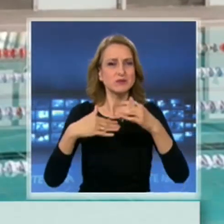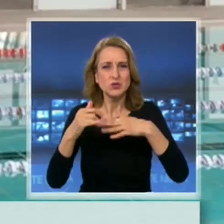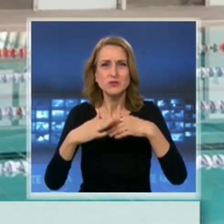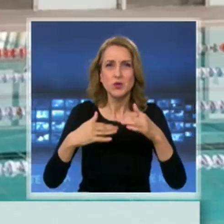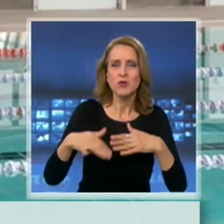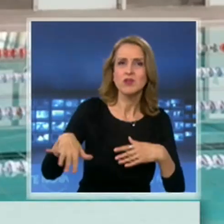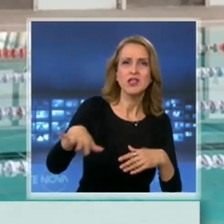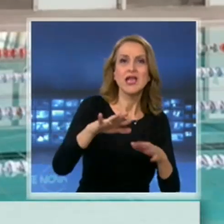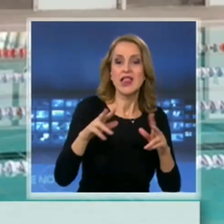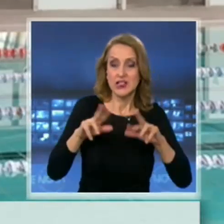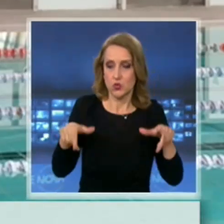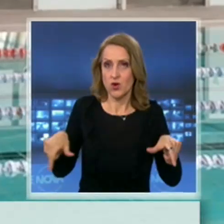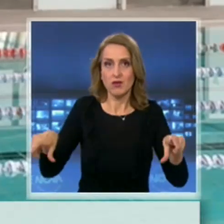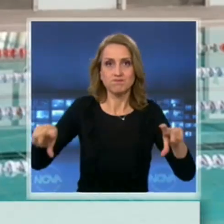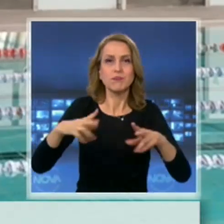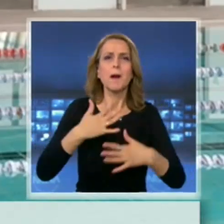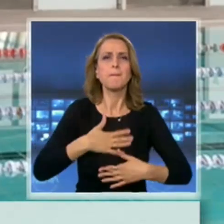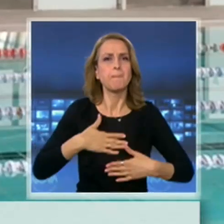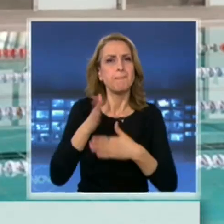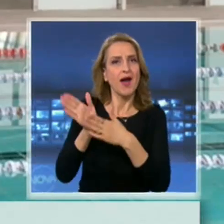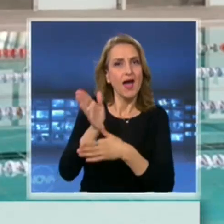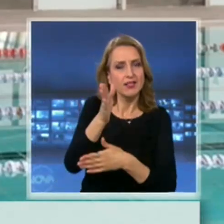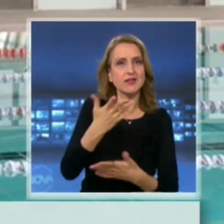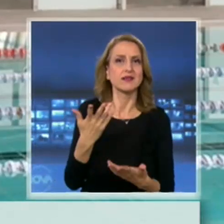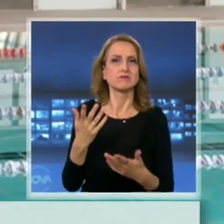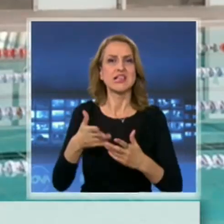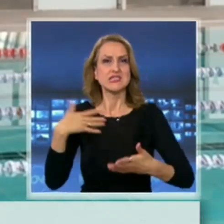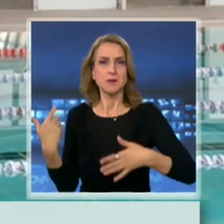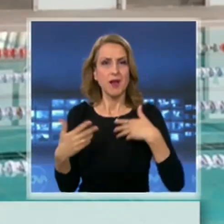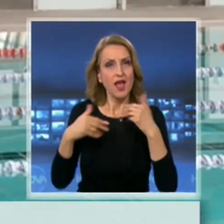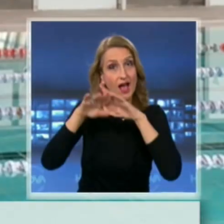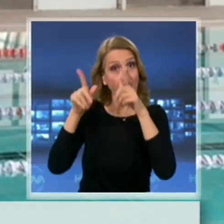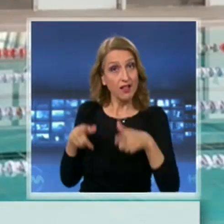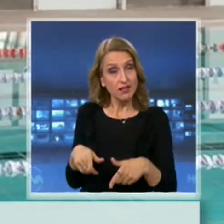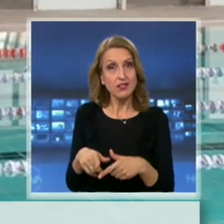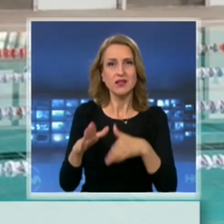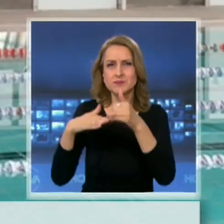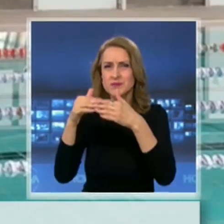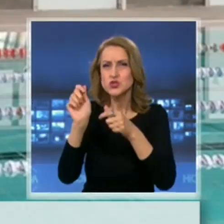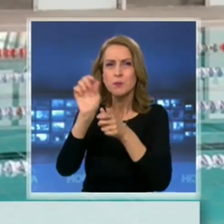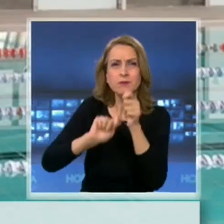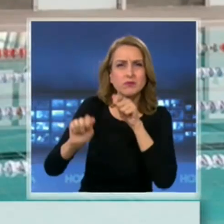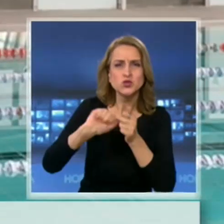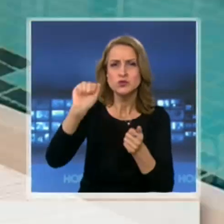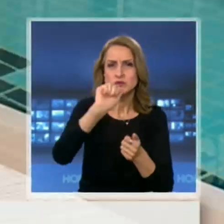и останалите пространства тук, като бани и съблекални, така че те да отговарят на новите изисквания на здравните власти.